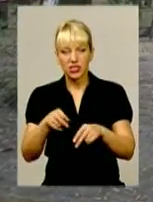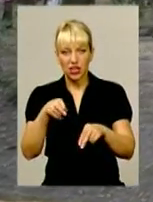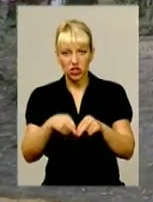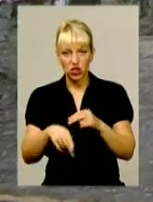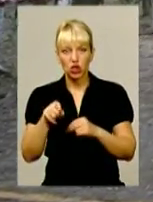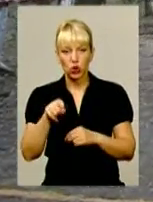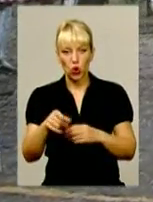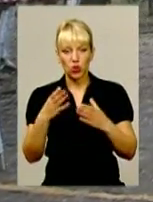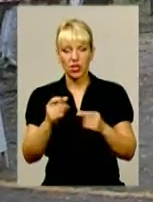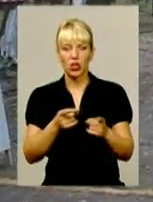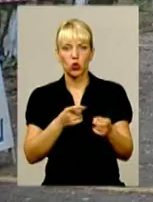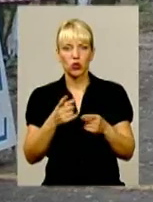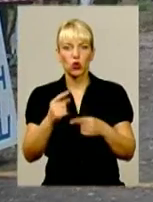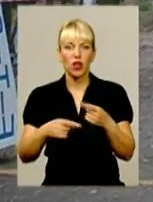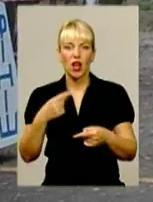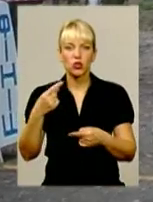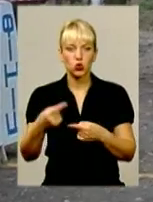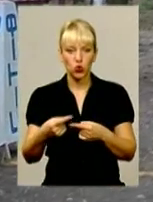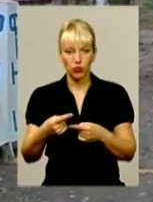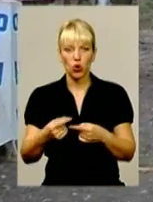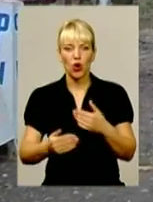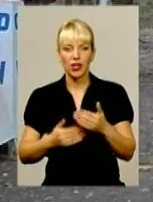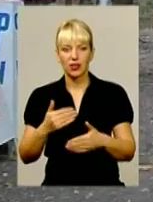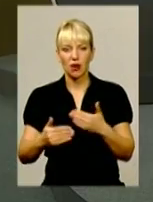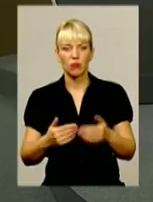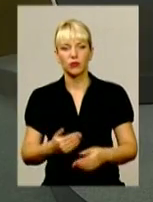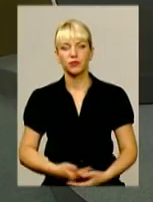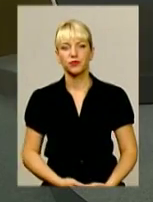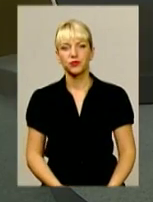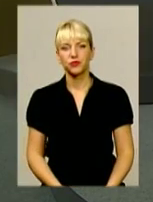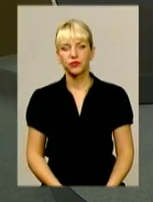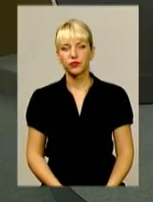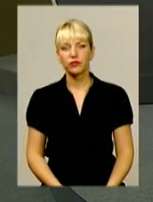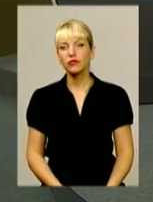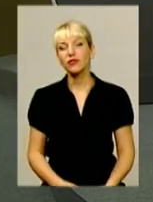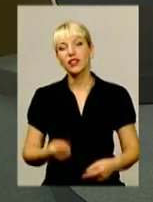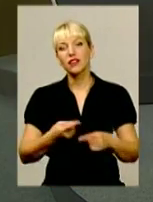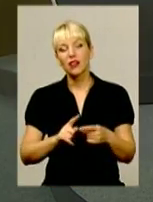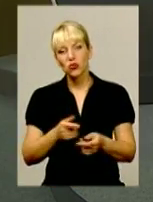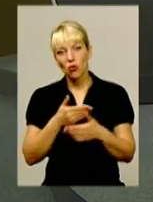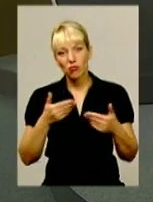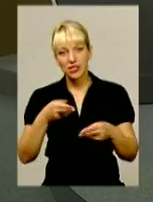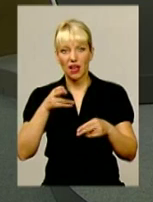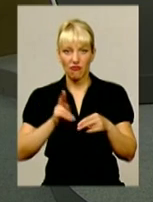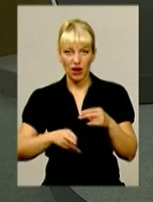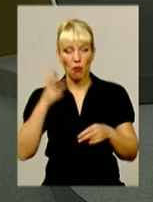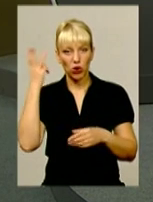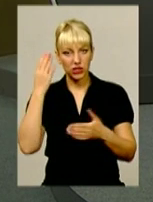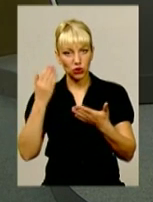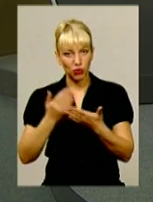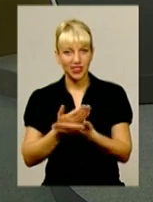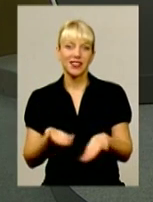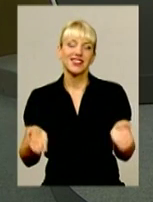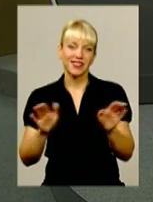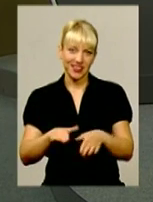готуватися до наступного етапу – військово-прикладного триборства. На цьому ми завершуємо подільську панораму.